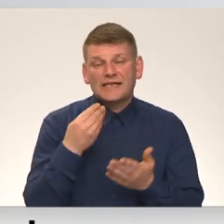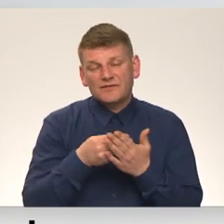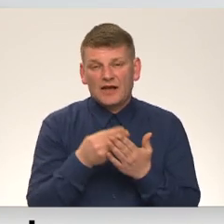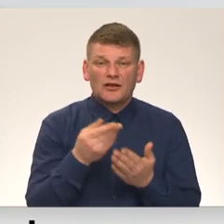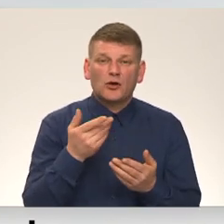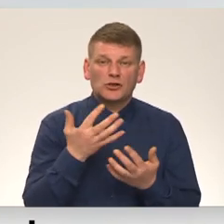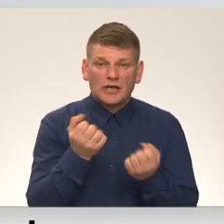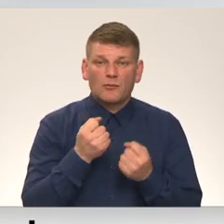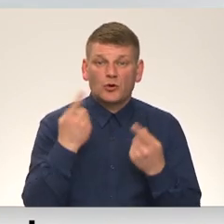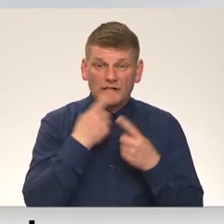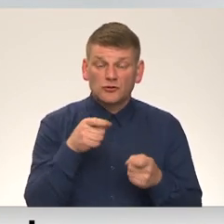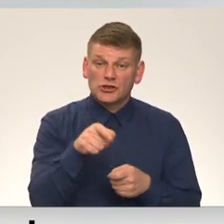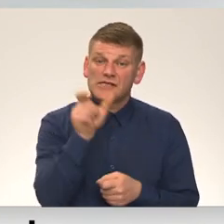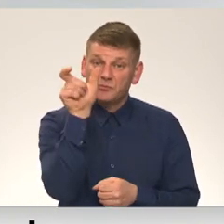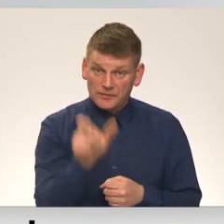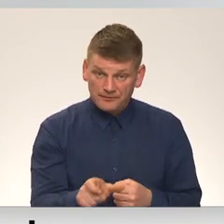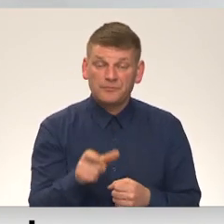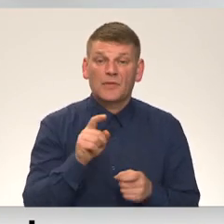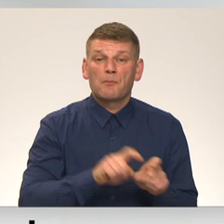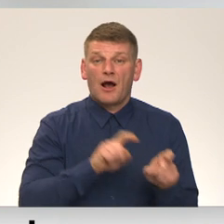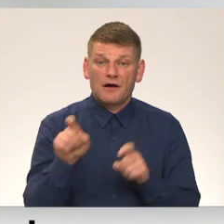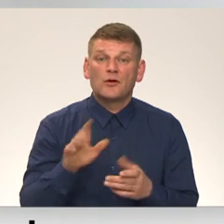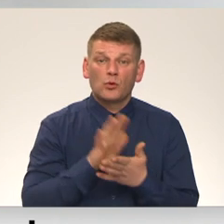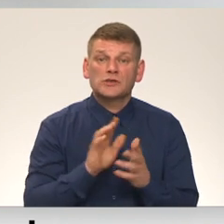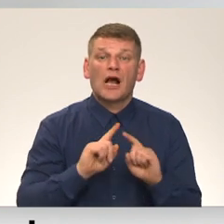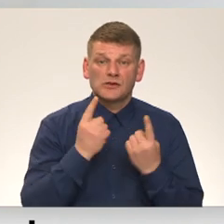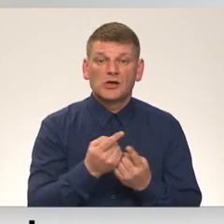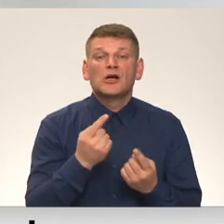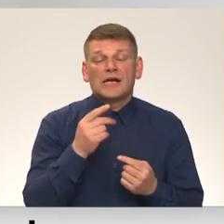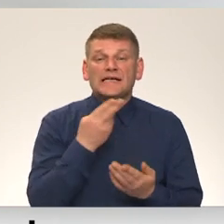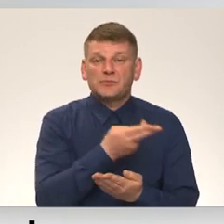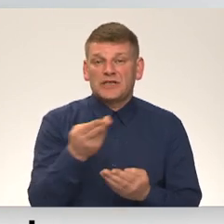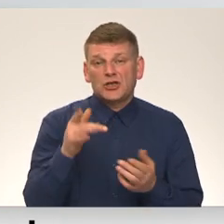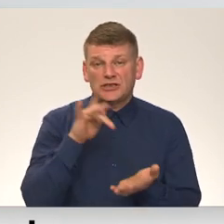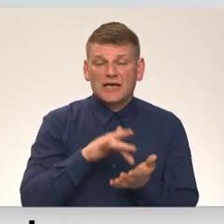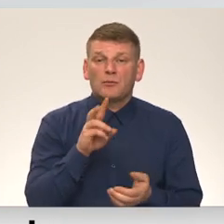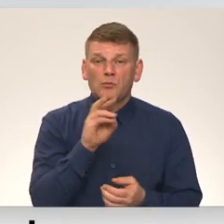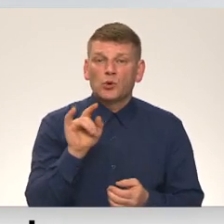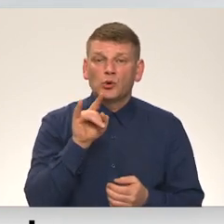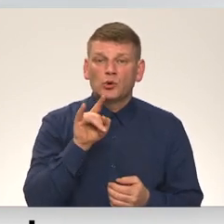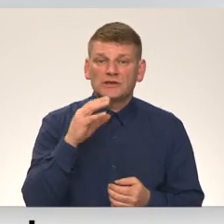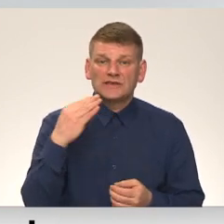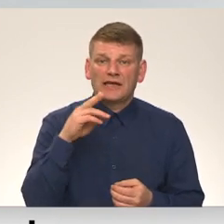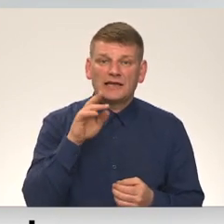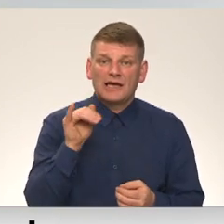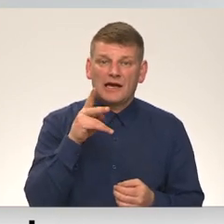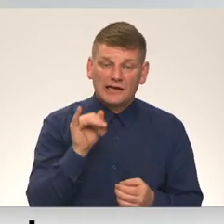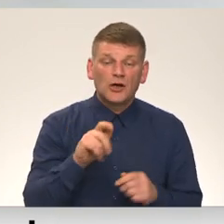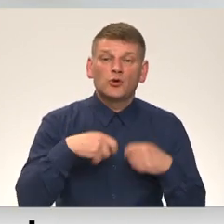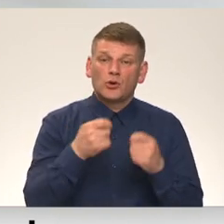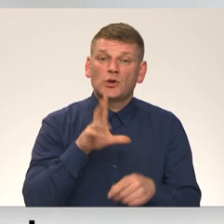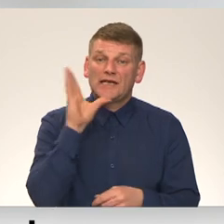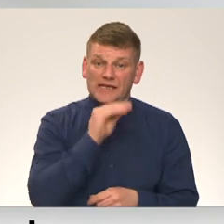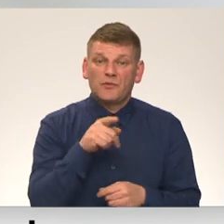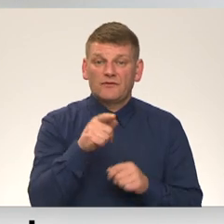informāciju. Šīs personas pārvietoja uz aizsveidu atdiennieku izmetināšanu centra mucinieki. Tādējādi dodot iespēju